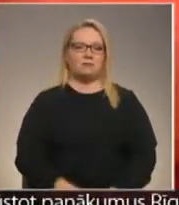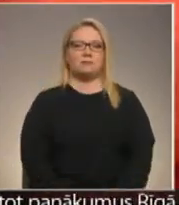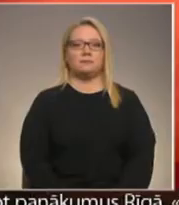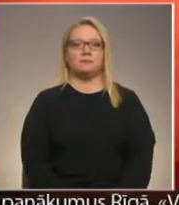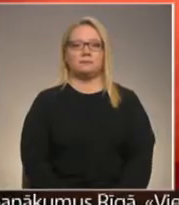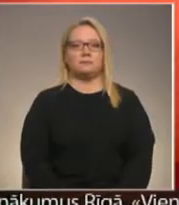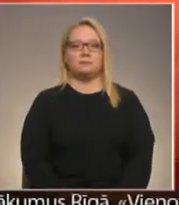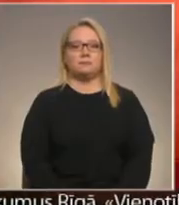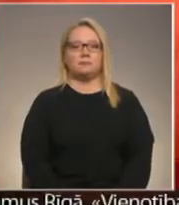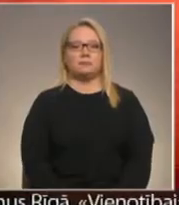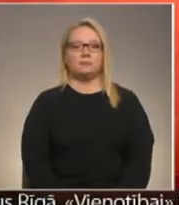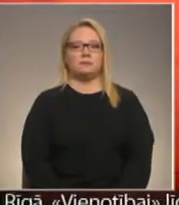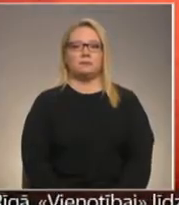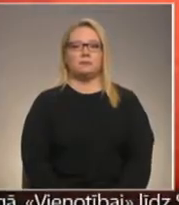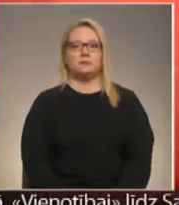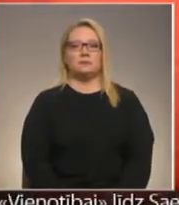Leitāna, Andrs Pāns, TV Spektrs.